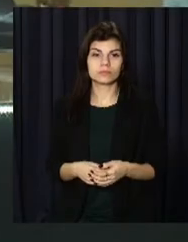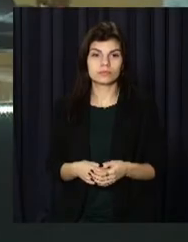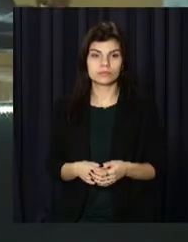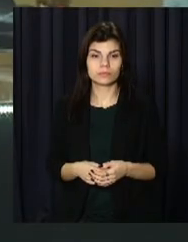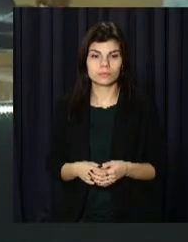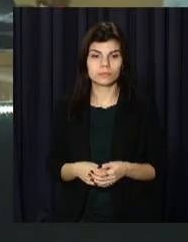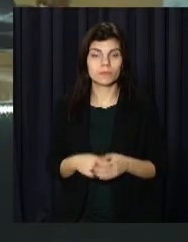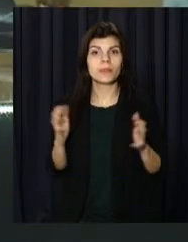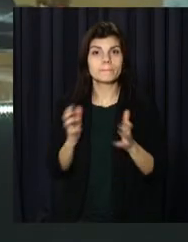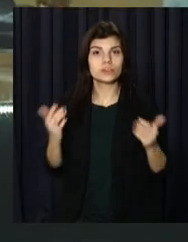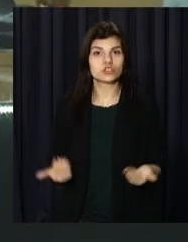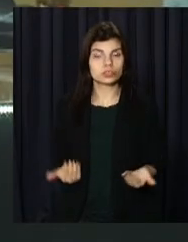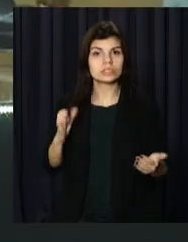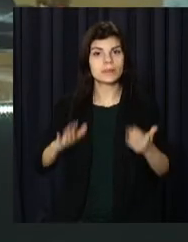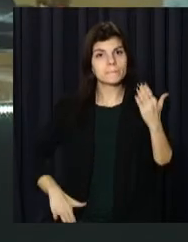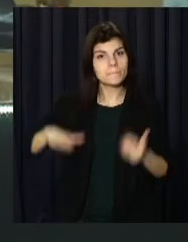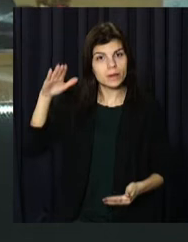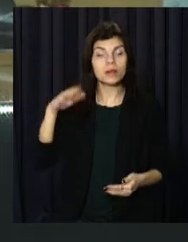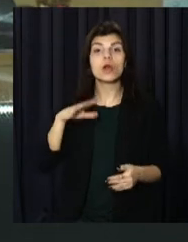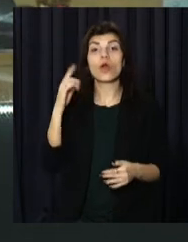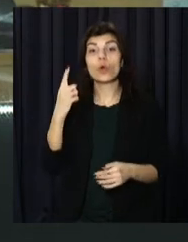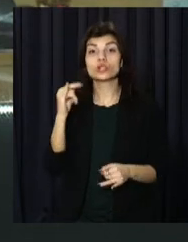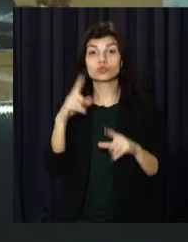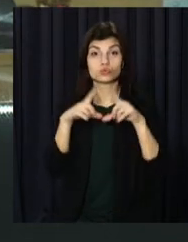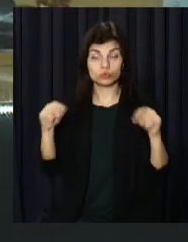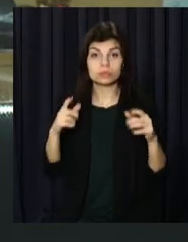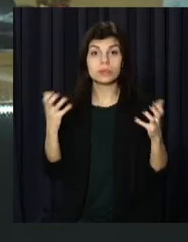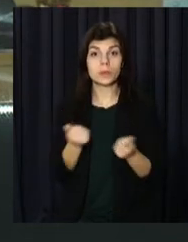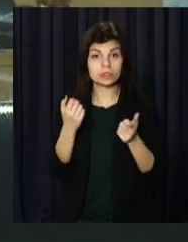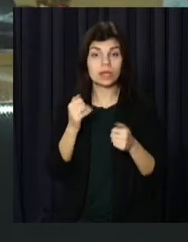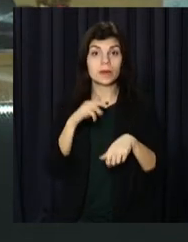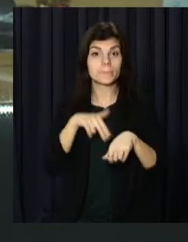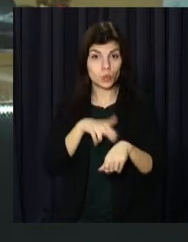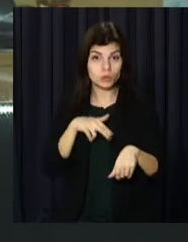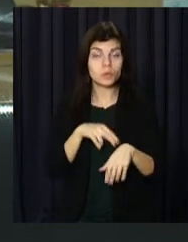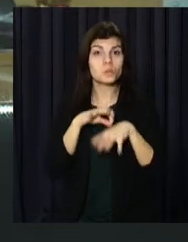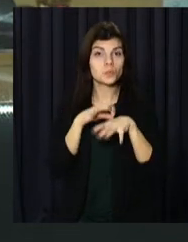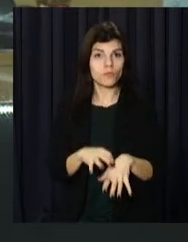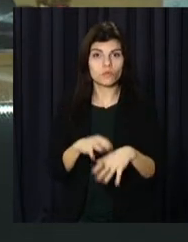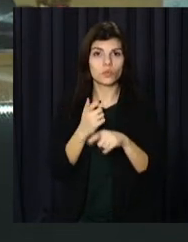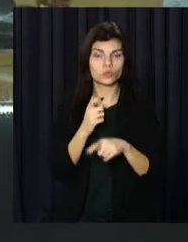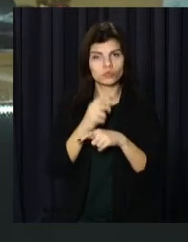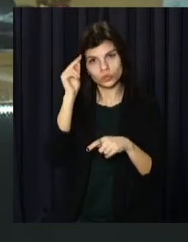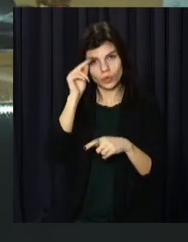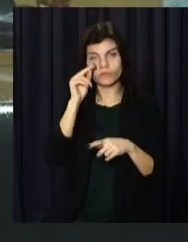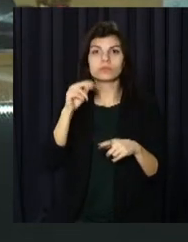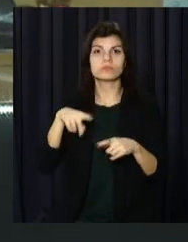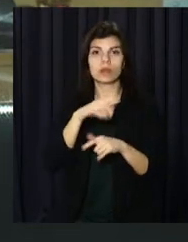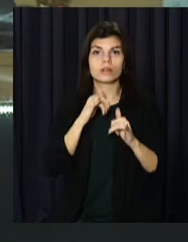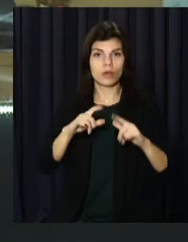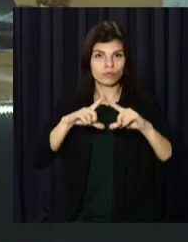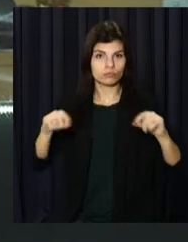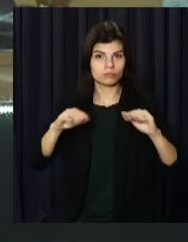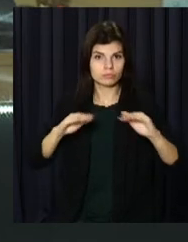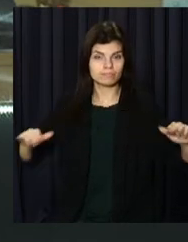Берегти життя з малку. В одній зі шкіл Дніпра надзвичайники та поліціянти провели масштабне навчання для школярів. В ігровому